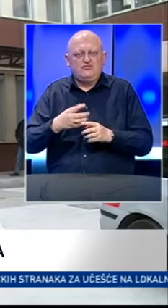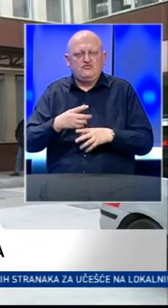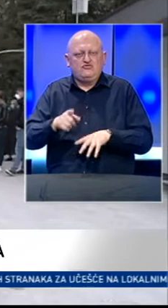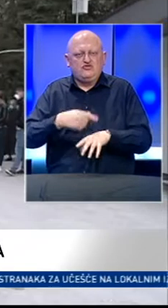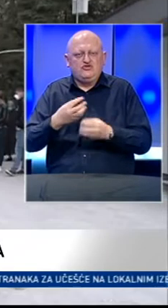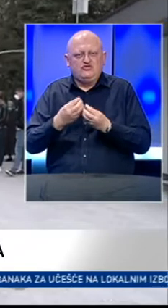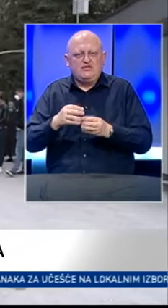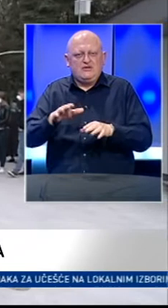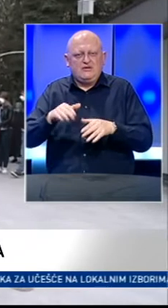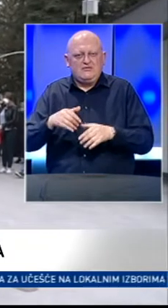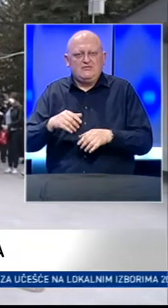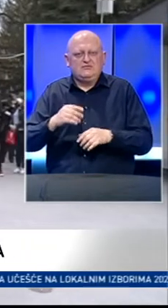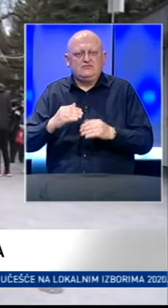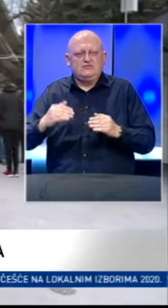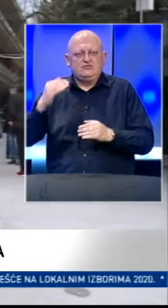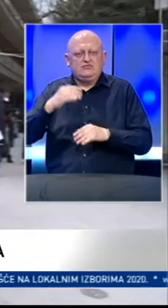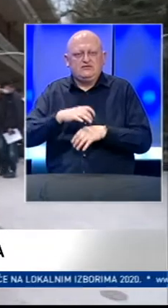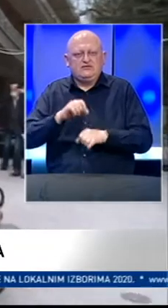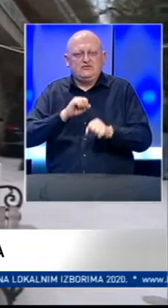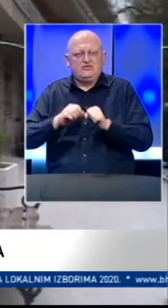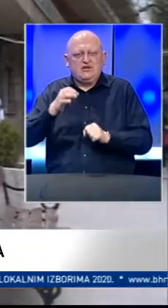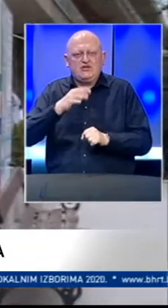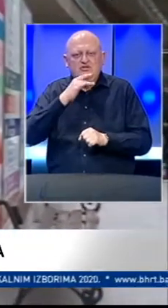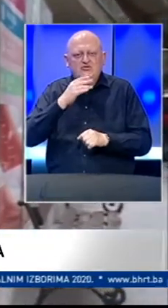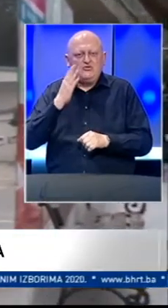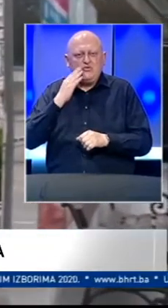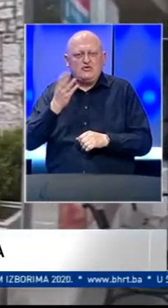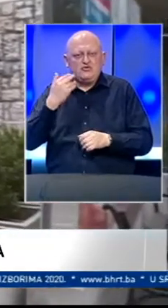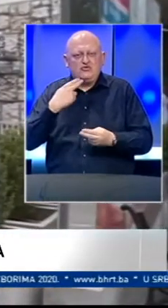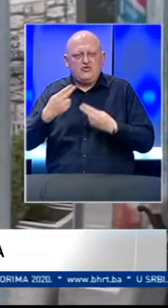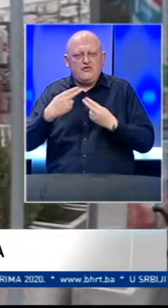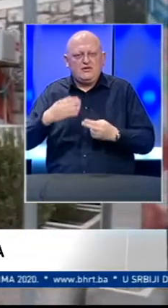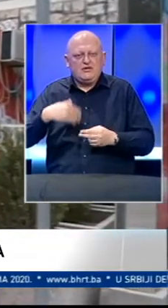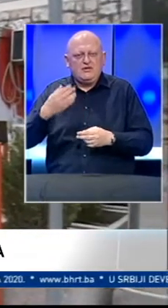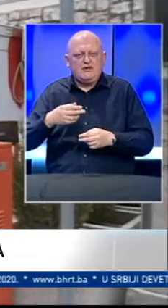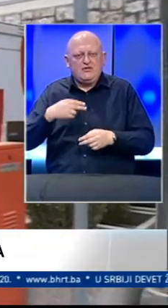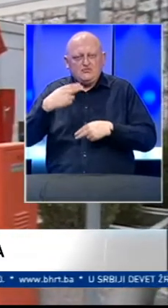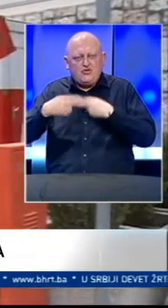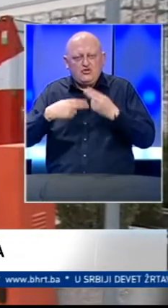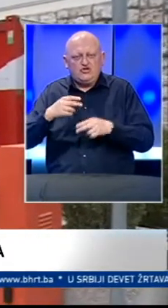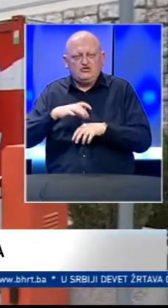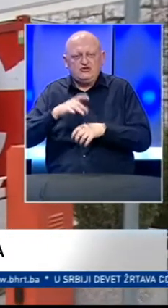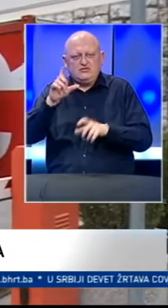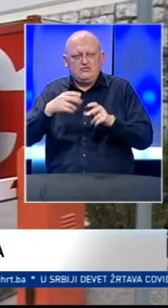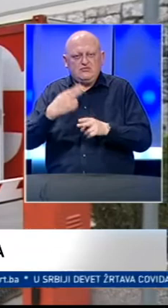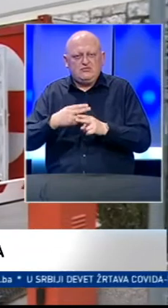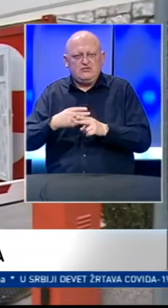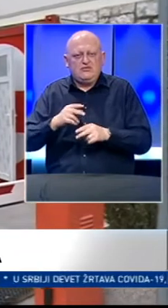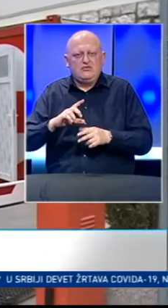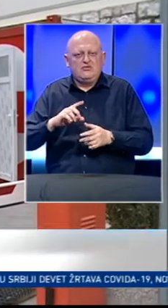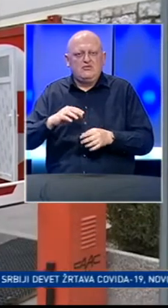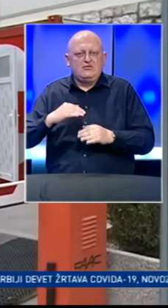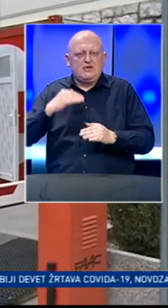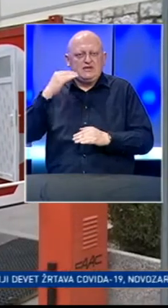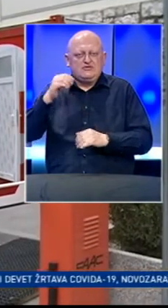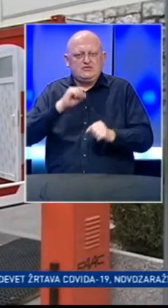duljih čekanja, a primarna razina zdravstvene zaštite u kantonu Sarajevo poštuje raniji dogovor i nakon trijaže pacijente za sekundarnu